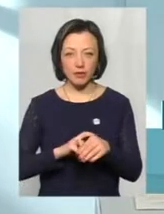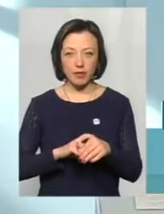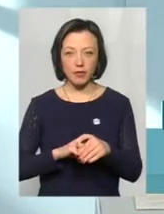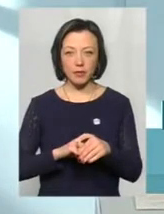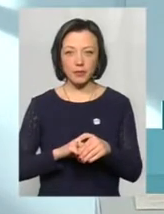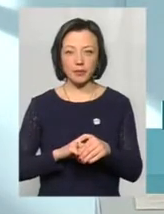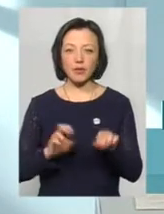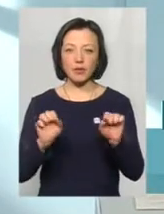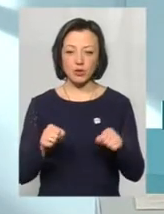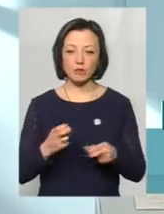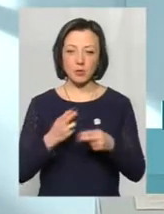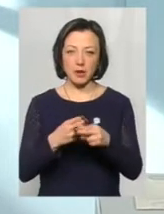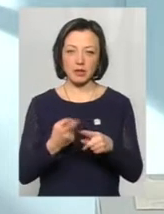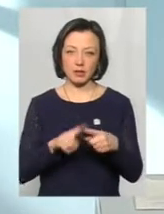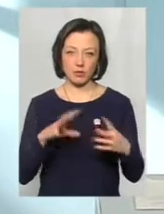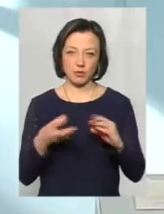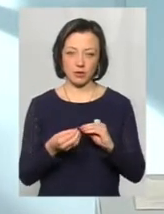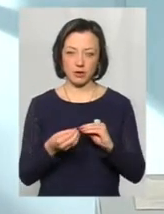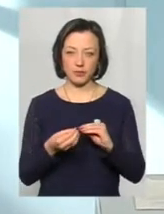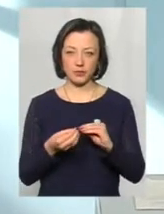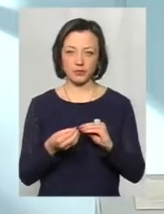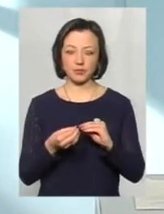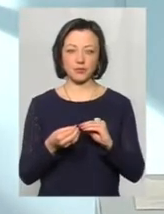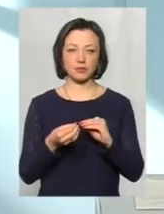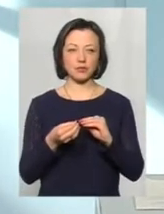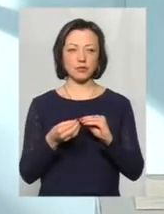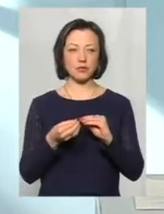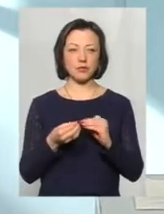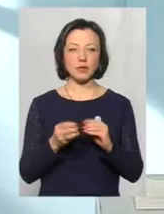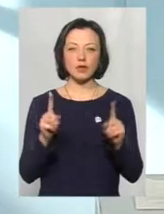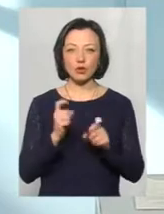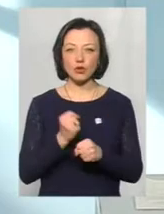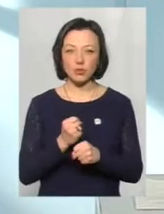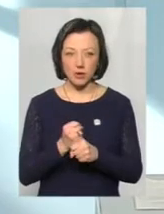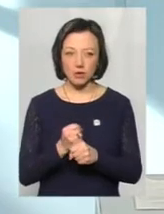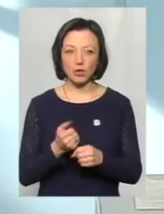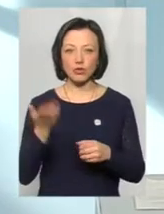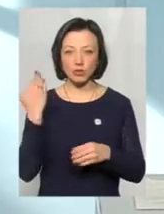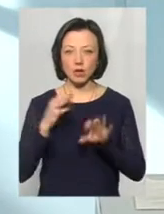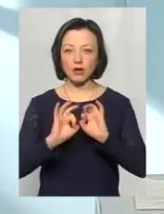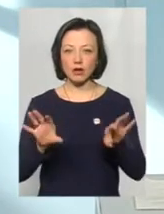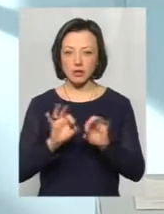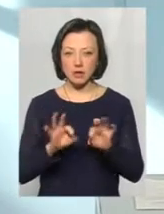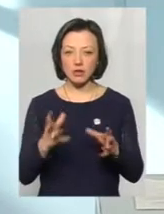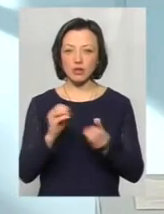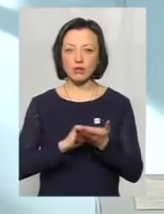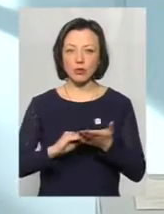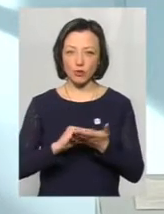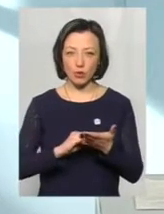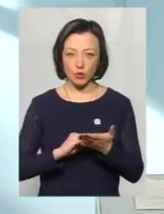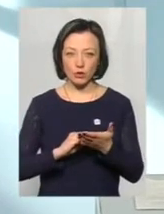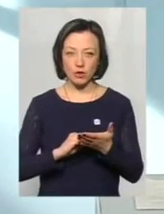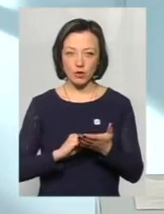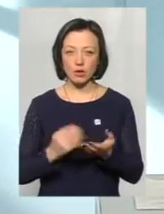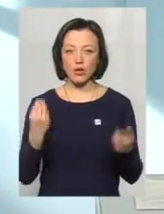можна попередити ці наслідки. Що робити? Я вже казала, і ще раз повторююся,